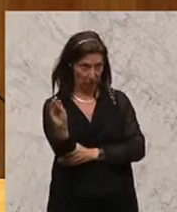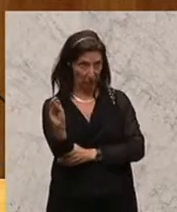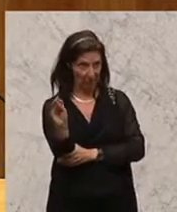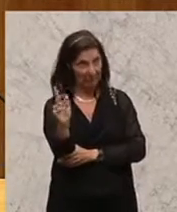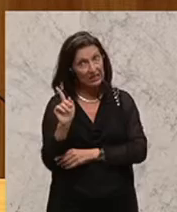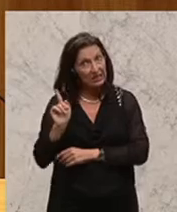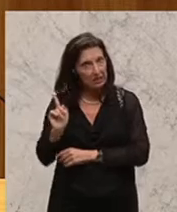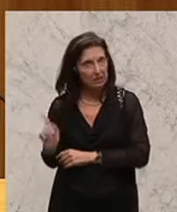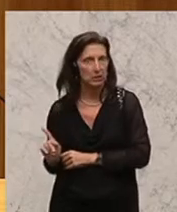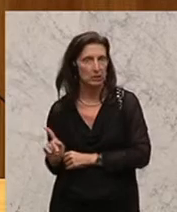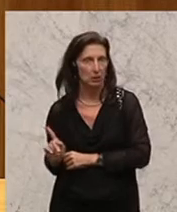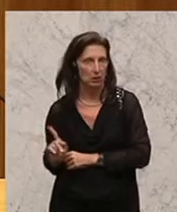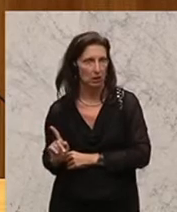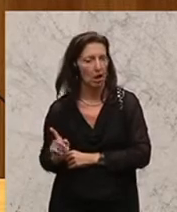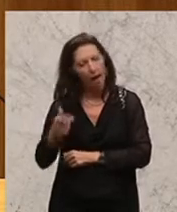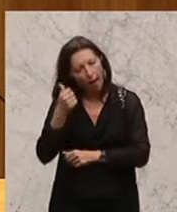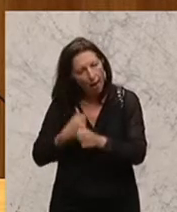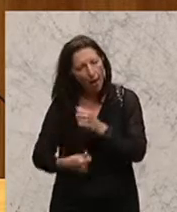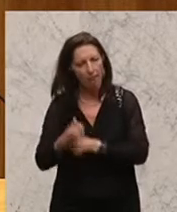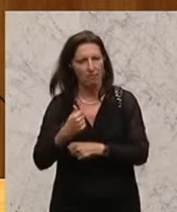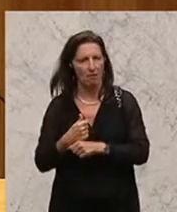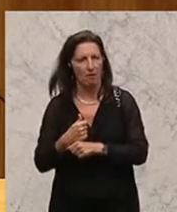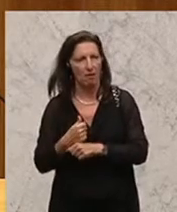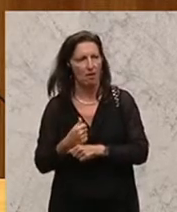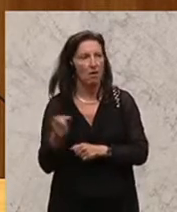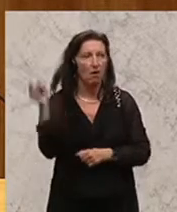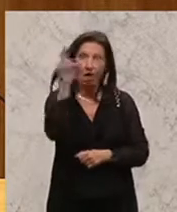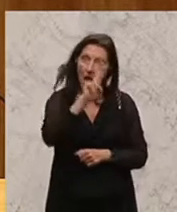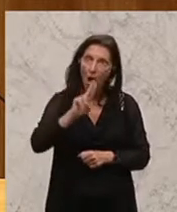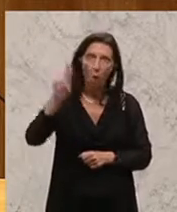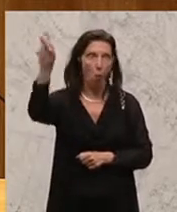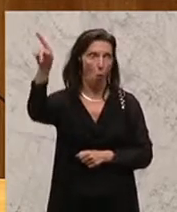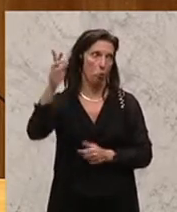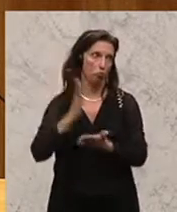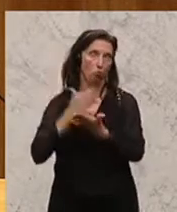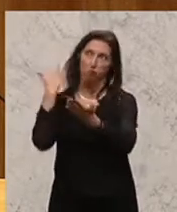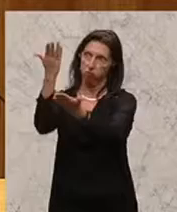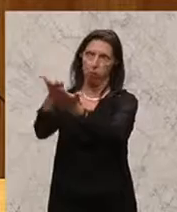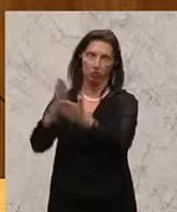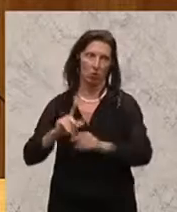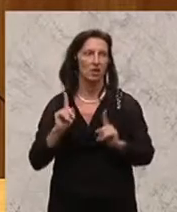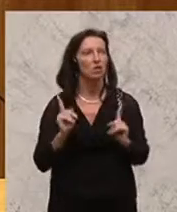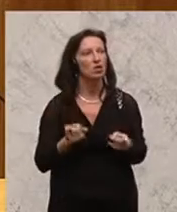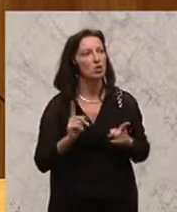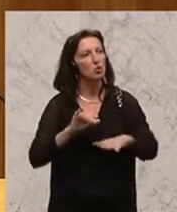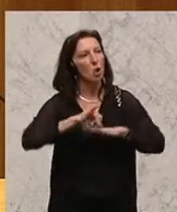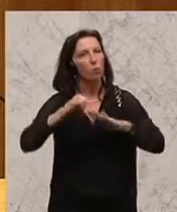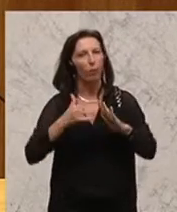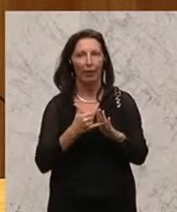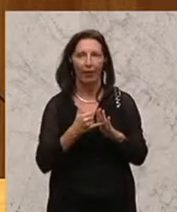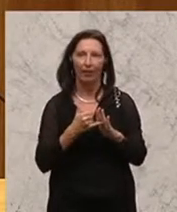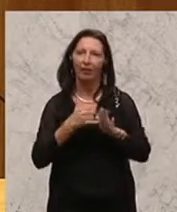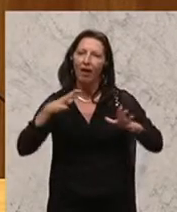Innenministerin, die vor einem Jahr schon in der Europäischen Union den Vorschlag gemacht hat, das Projekt Safe Lives zu installieren,